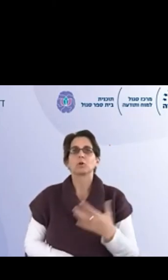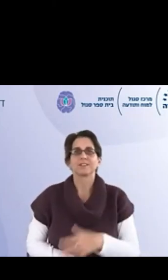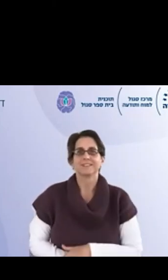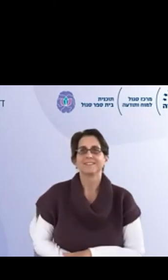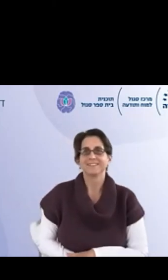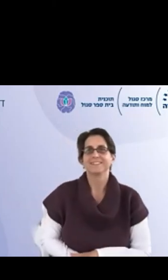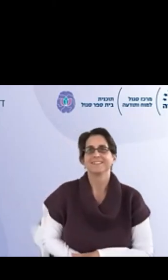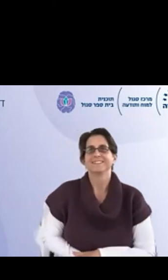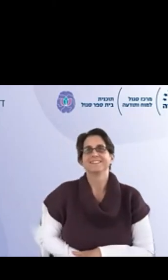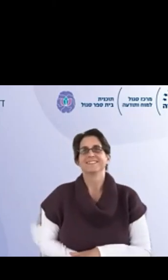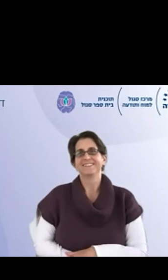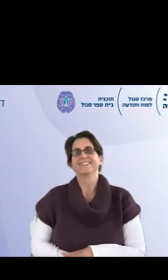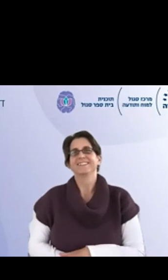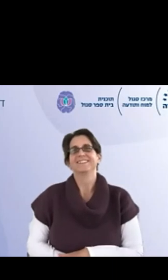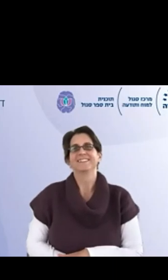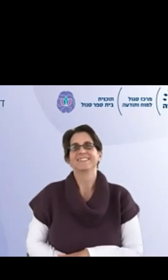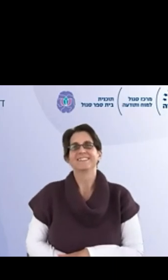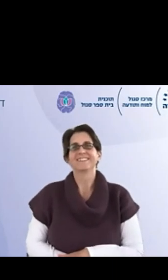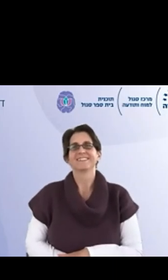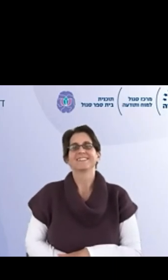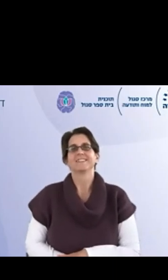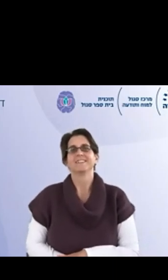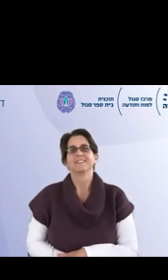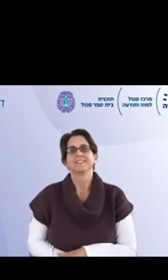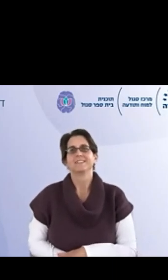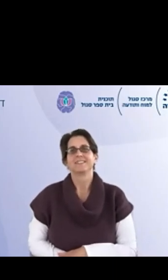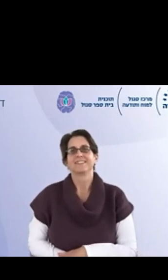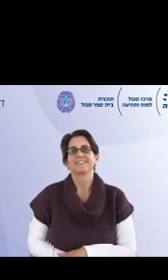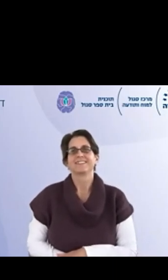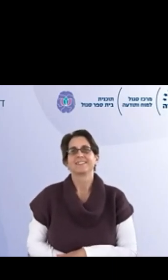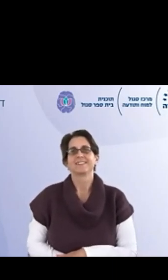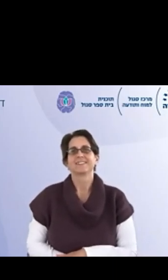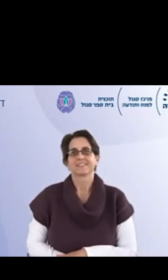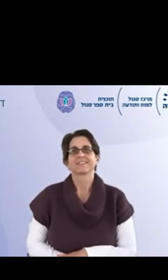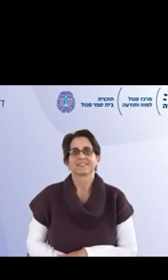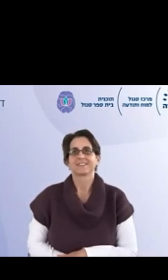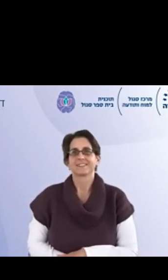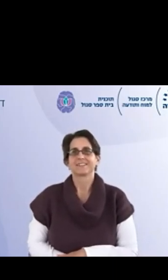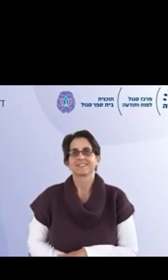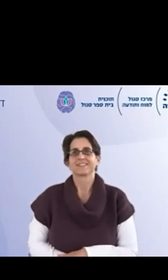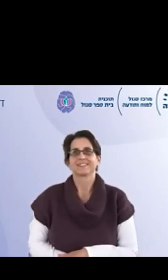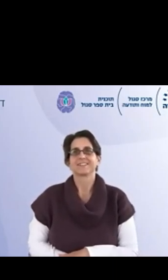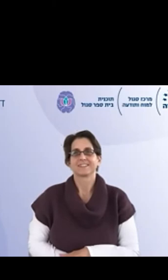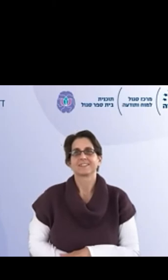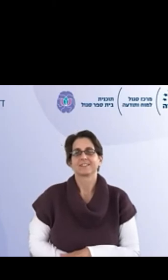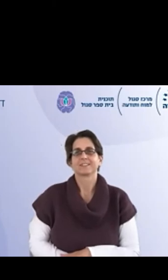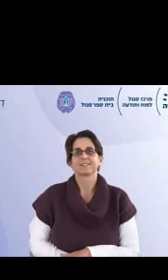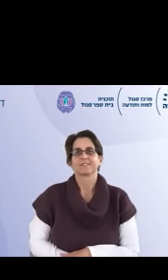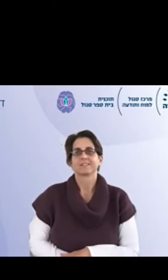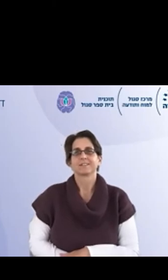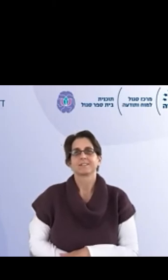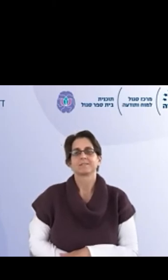וכאוטי כן ובאמת השנה האחרונה הייתה נפיצה בלתי צפויה וכאוטית